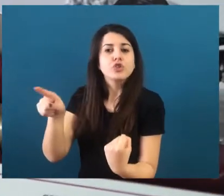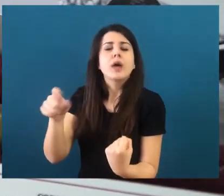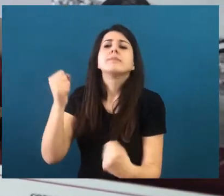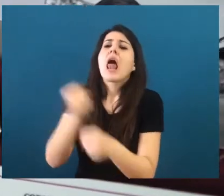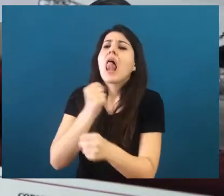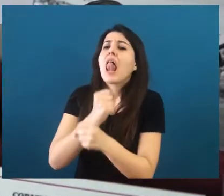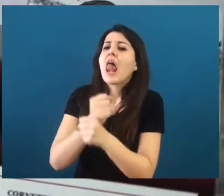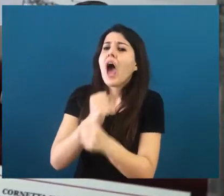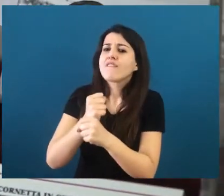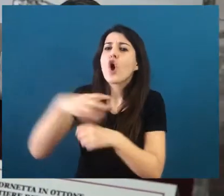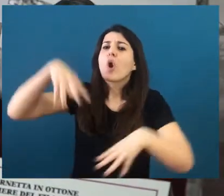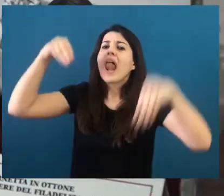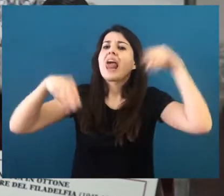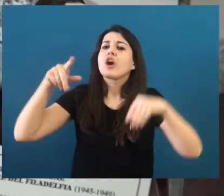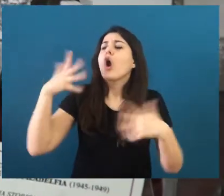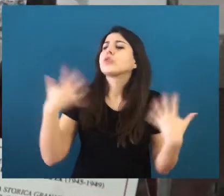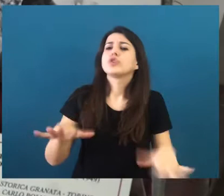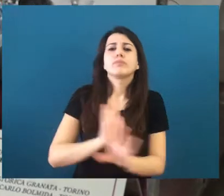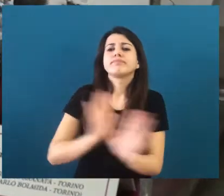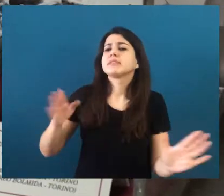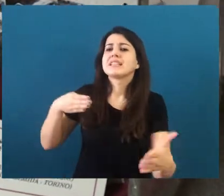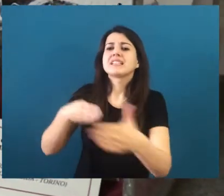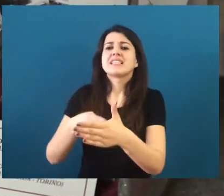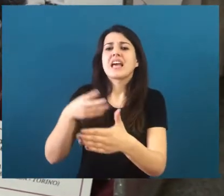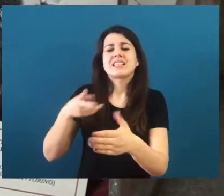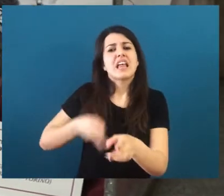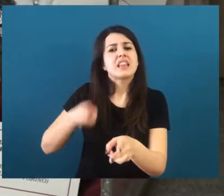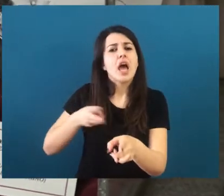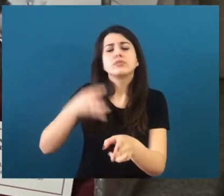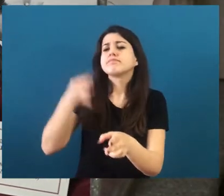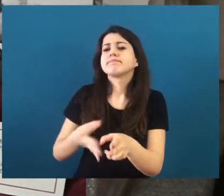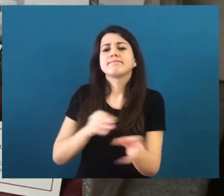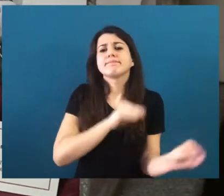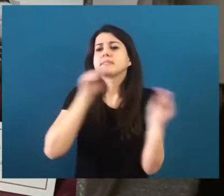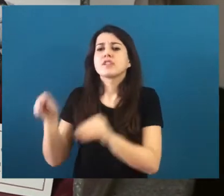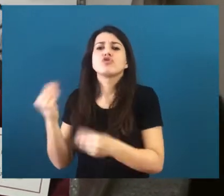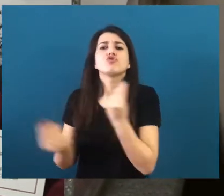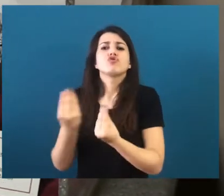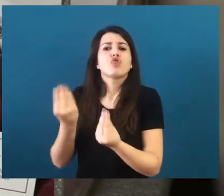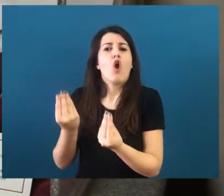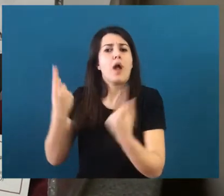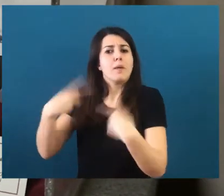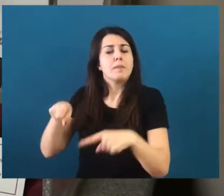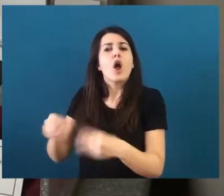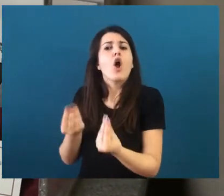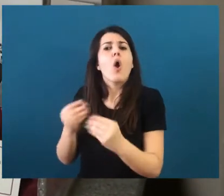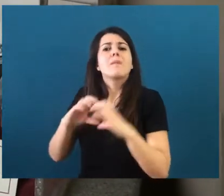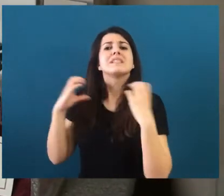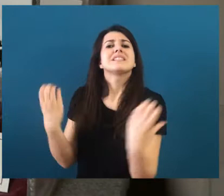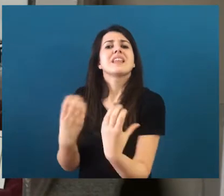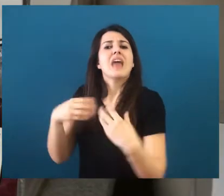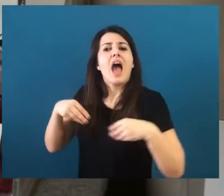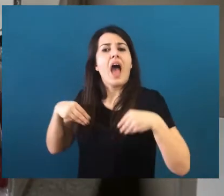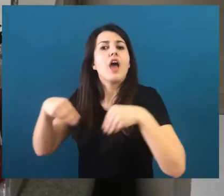il suo lavoro alla stazione Lingotto di Capostazione appunto con la sua trombetta che era per lui uno strumento di lavoro, si recava allo stadio